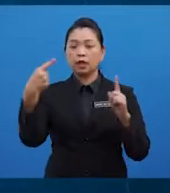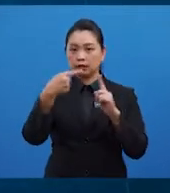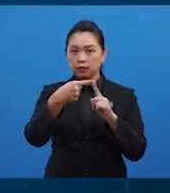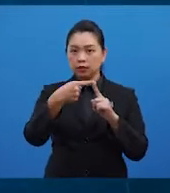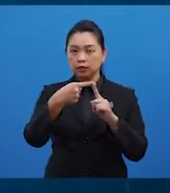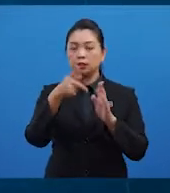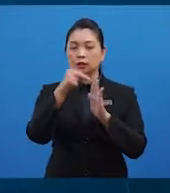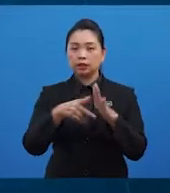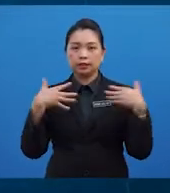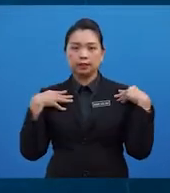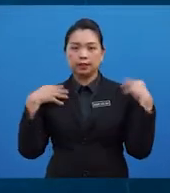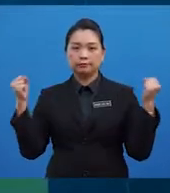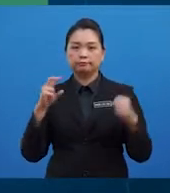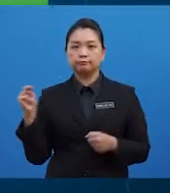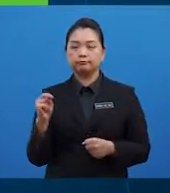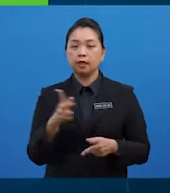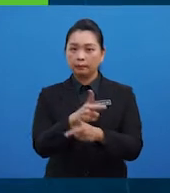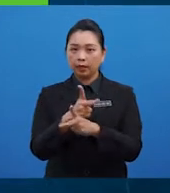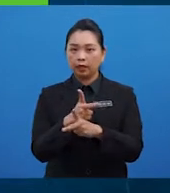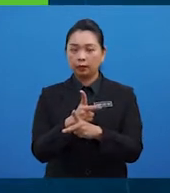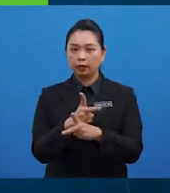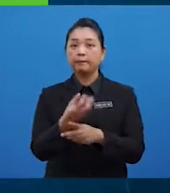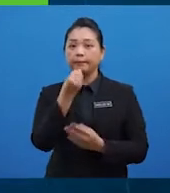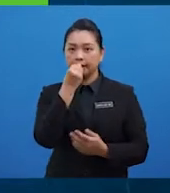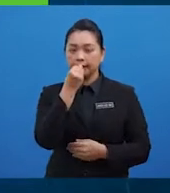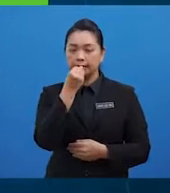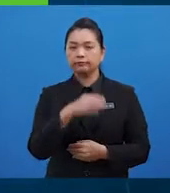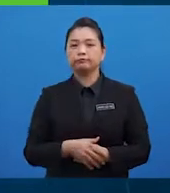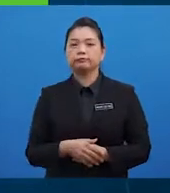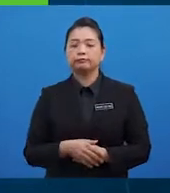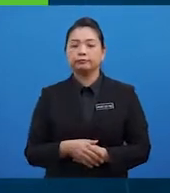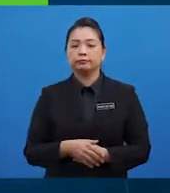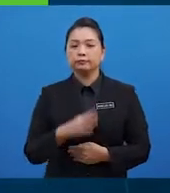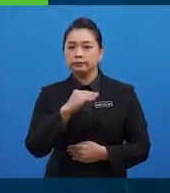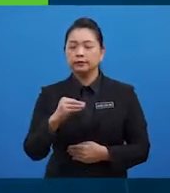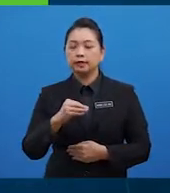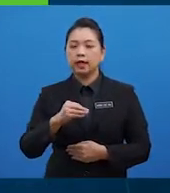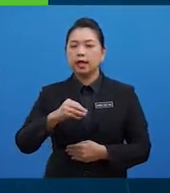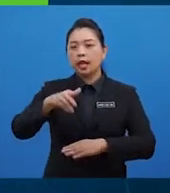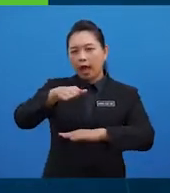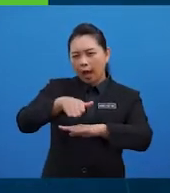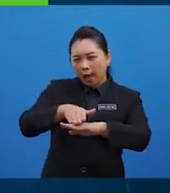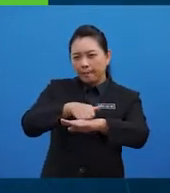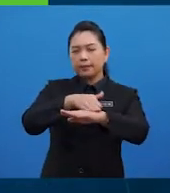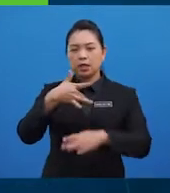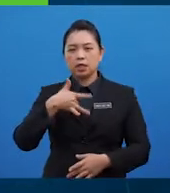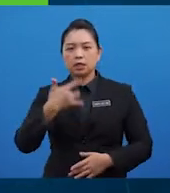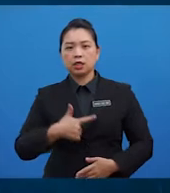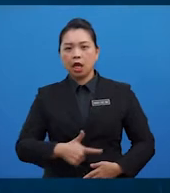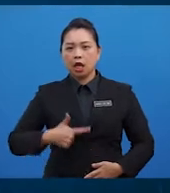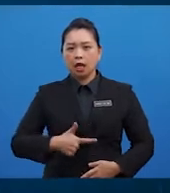pengawalan berat badan, mengawal selera makan dan lambat rasa lapar.